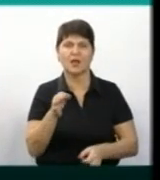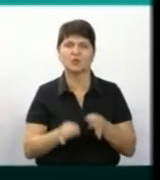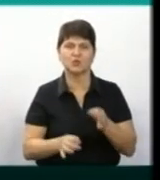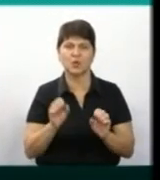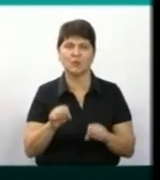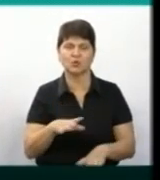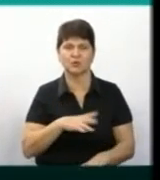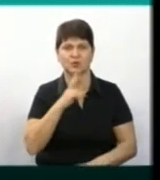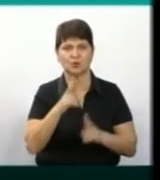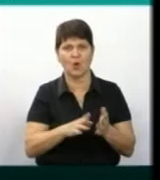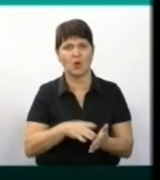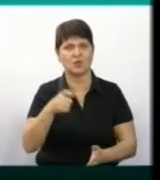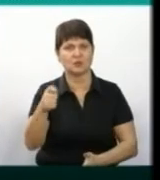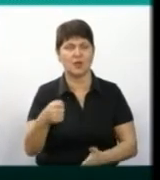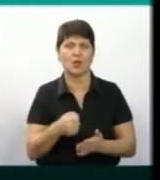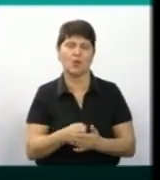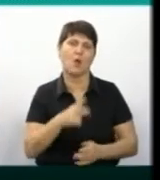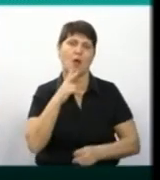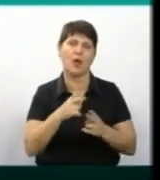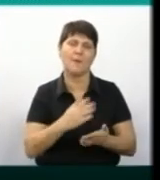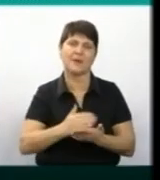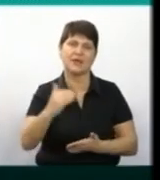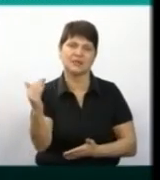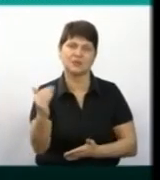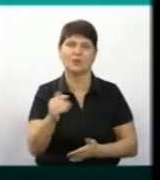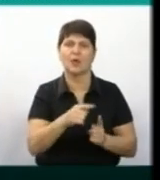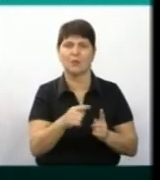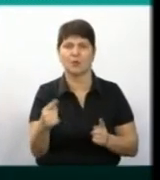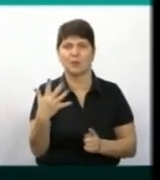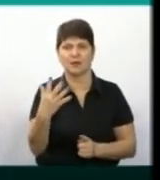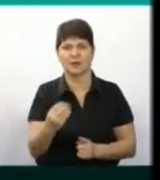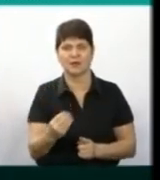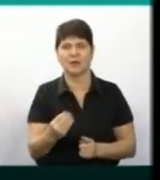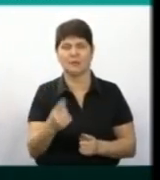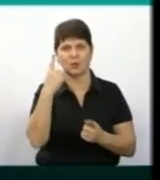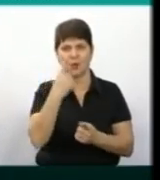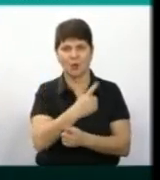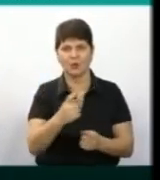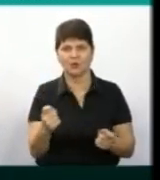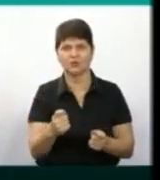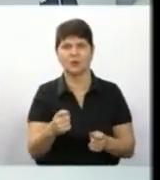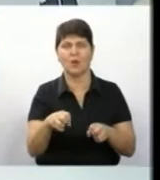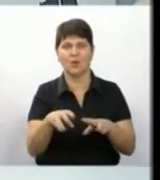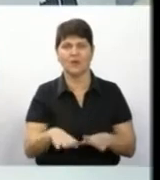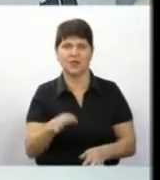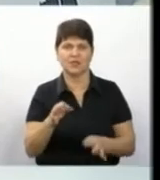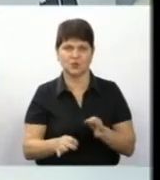можуть бути оскаржені до апеляційного суду протягом п'яти днів з дня проголошення ухвали суду.